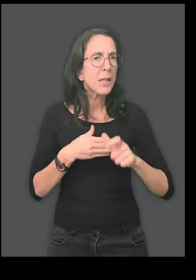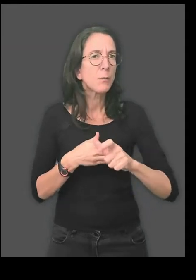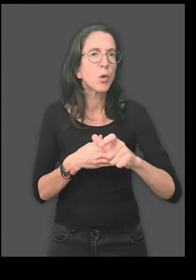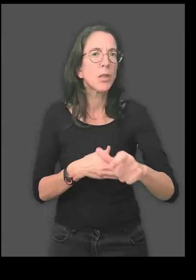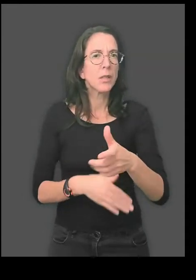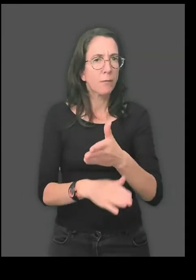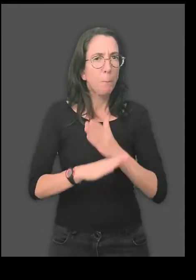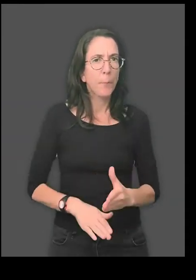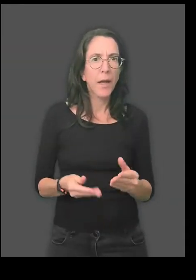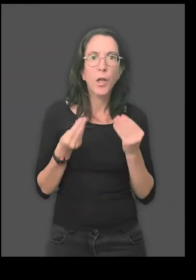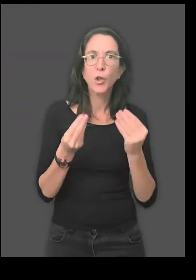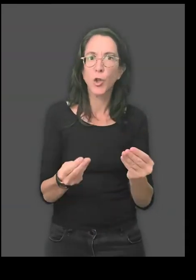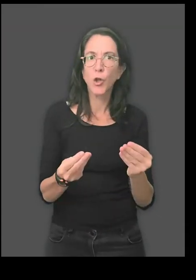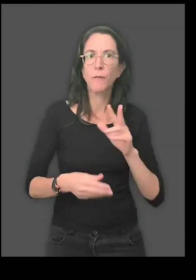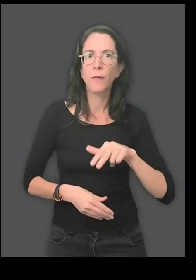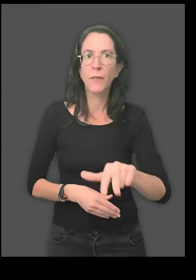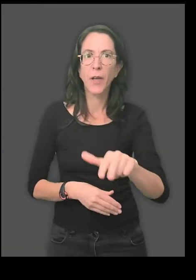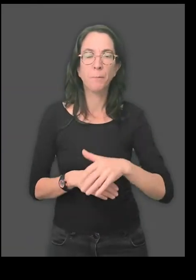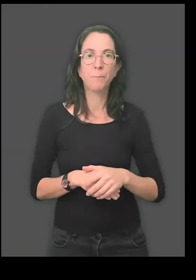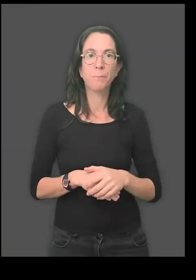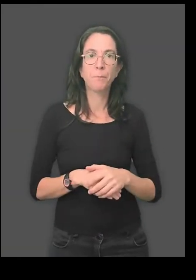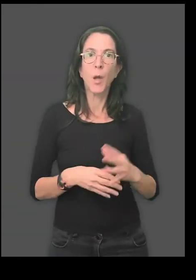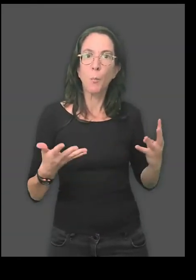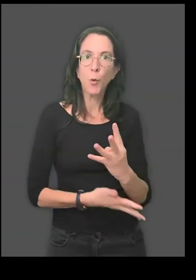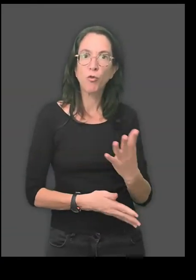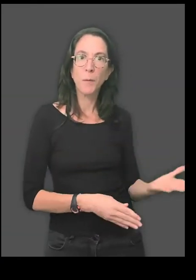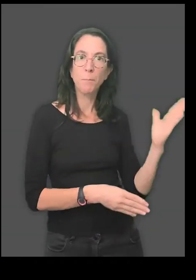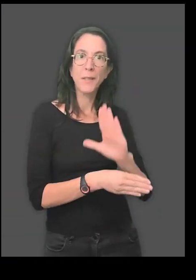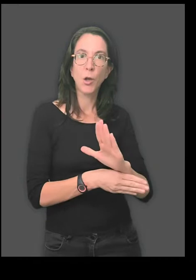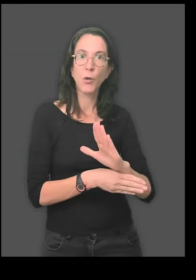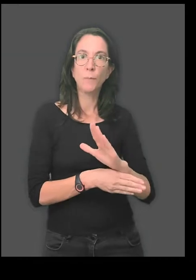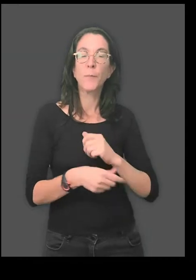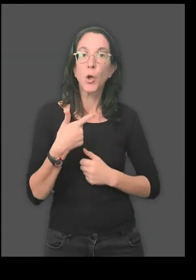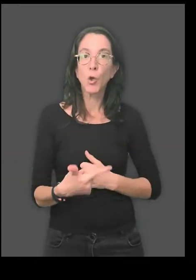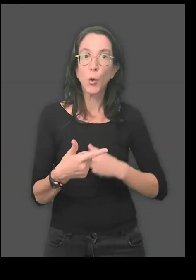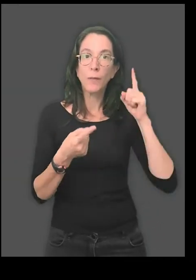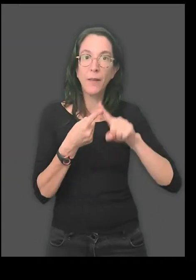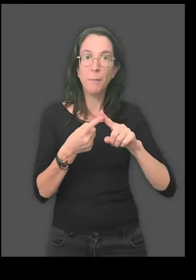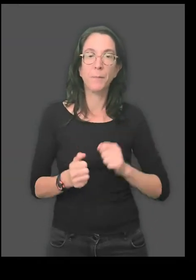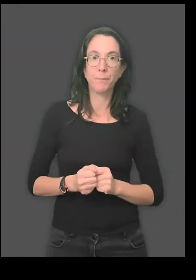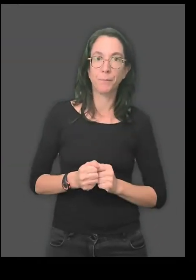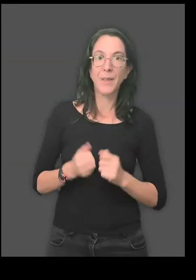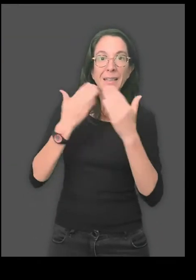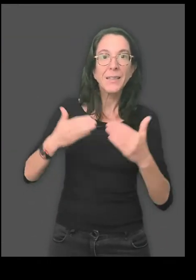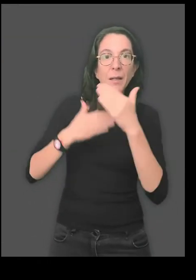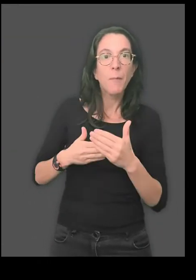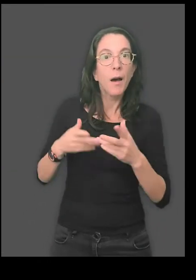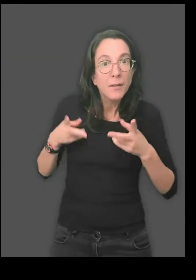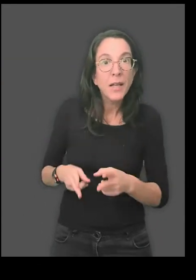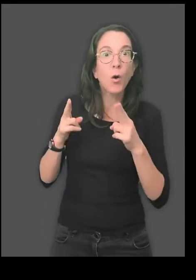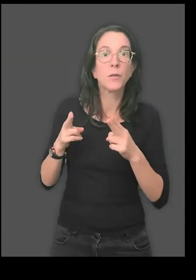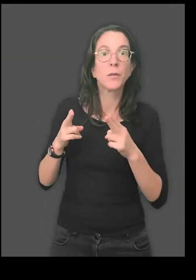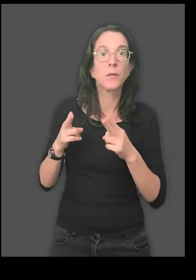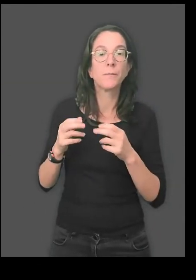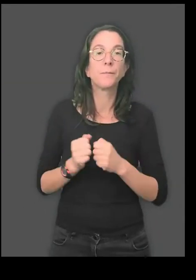ces dispositifs existent. Ce projet vous les présente sur deux axes, une séance